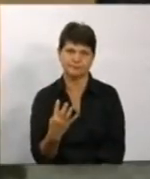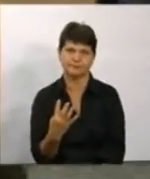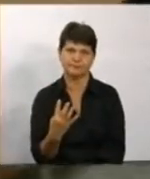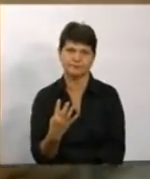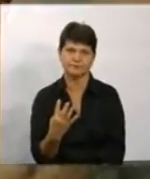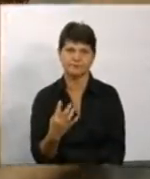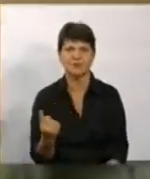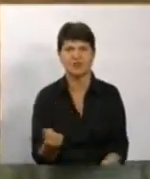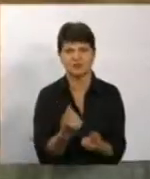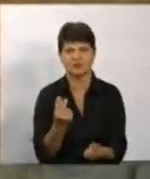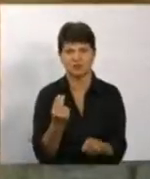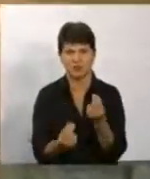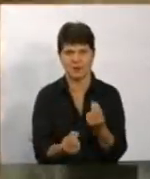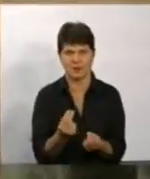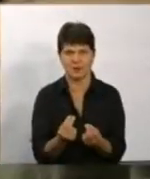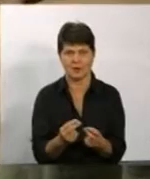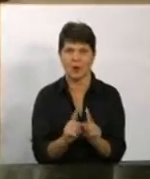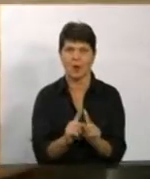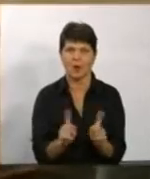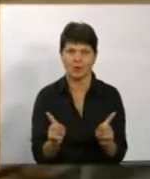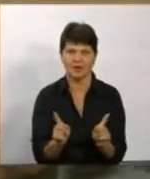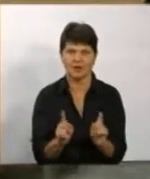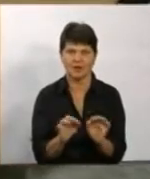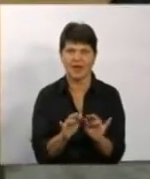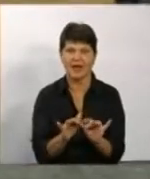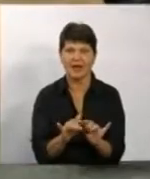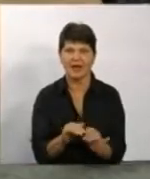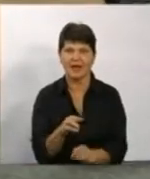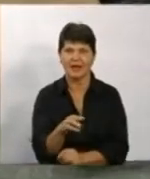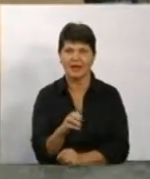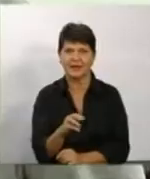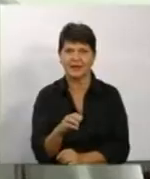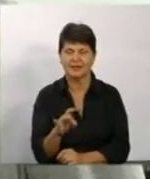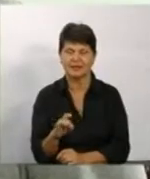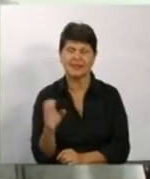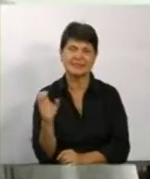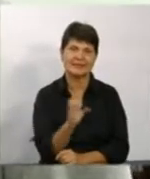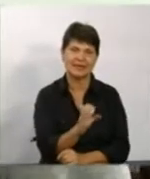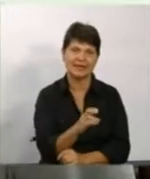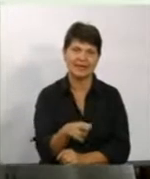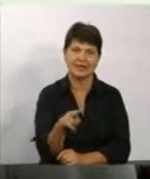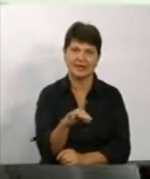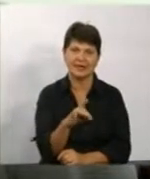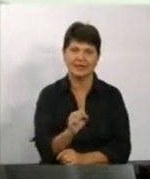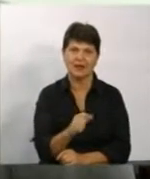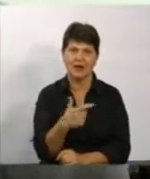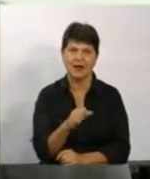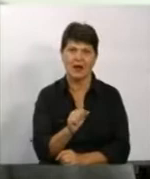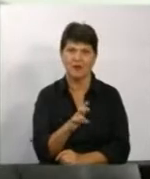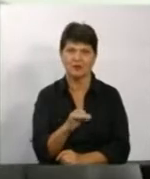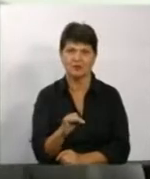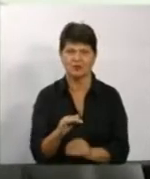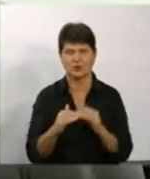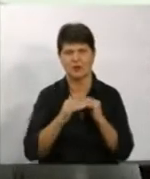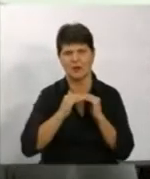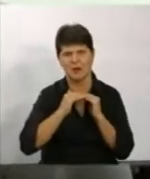Це звичайні грі, які в оригінальному Тетрісі в нас використовуються. Сергій Дерганович досить на нашому рівні розмовляє зі